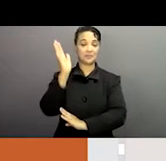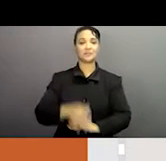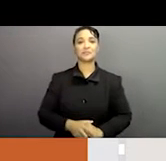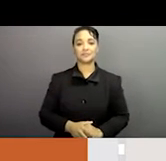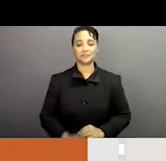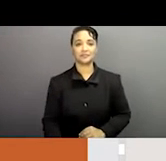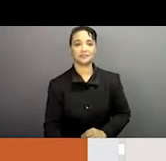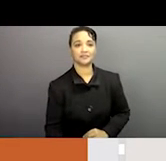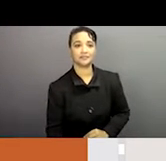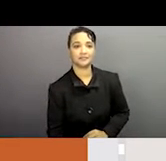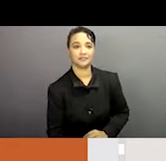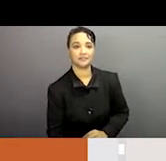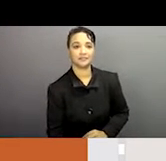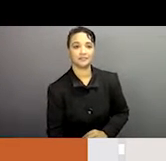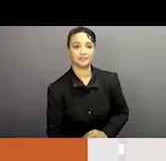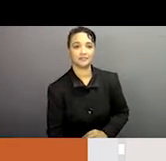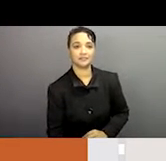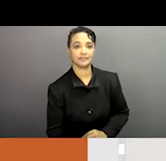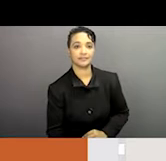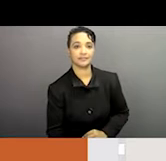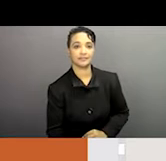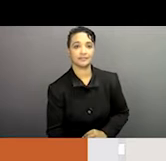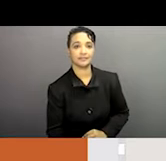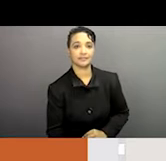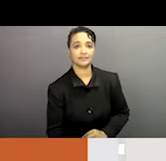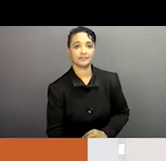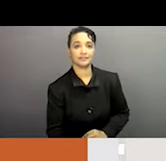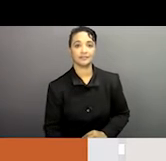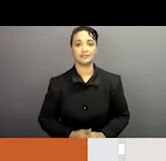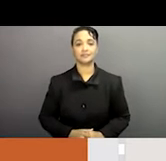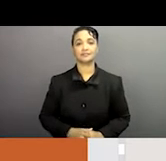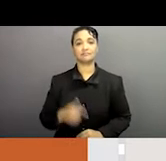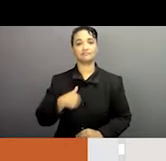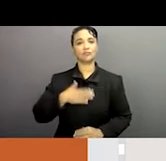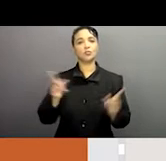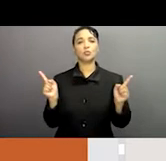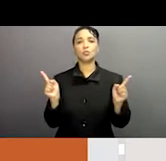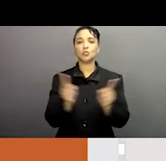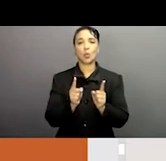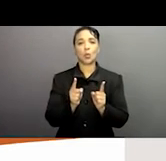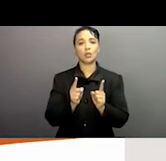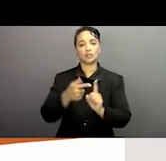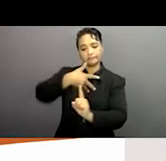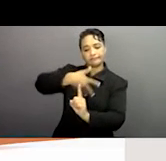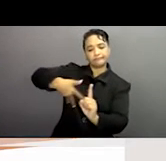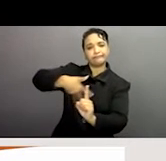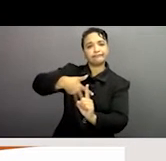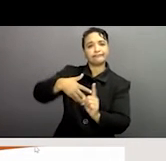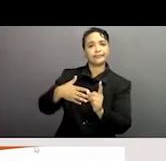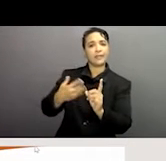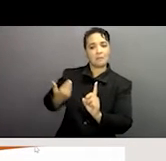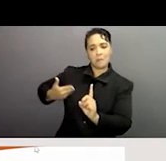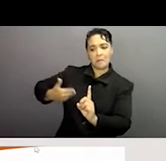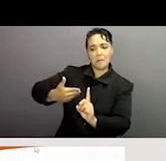si vous le permettez. Mais avant, ceci, ce que je voudrais faire, c'est vous donner un aperçu, une idée générale, au petit